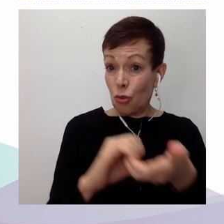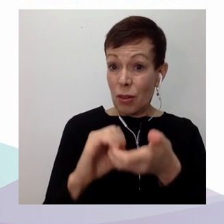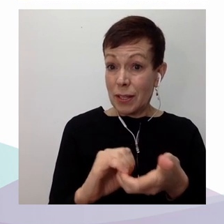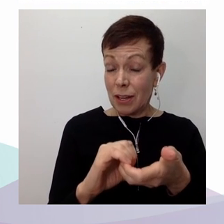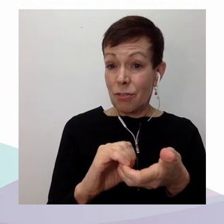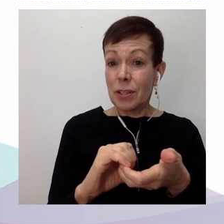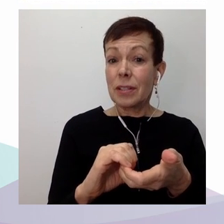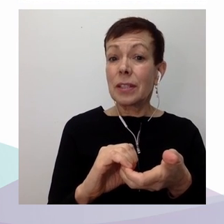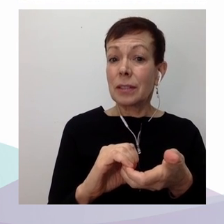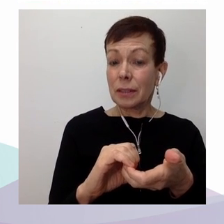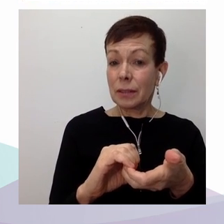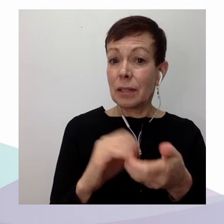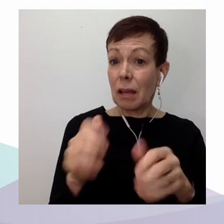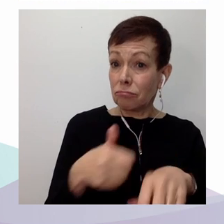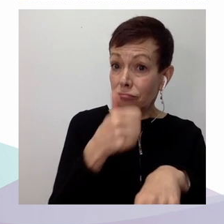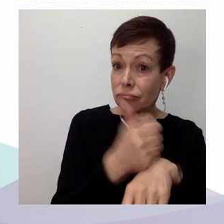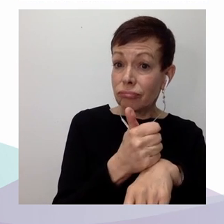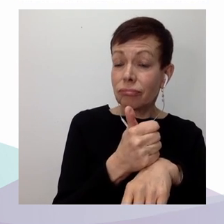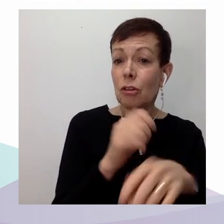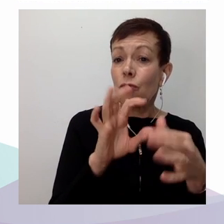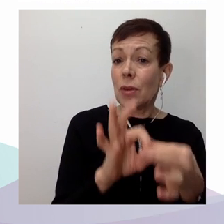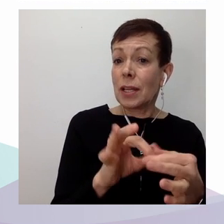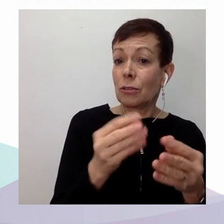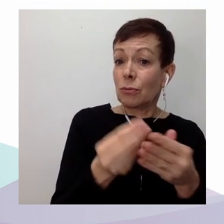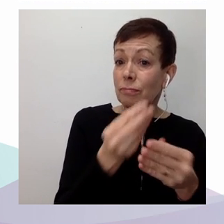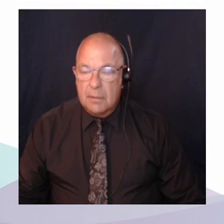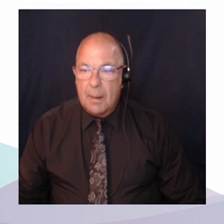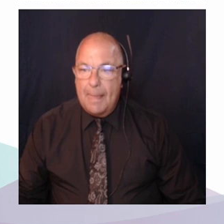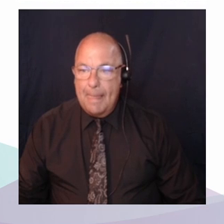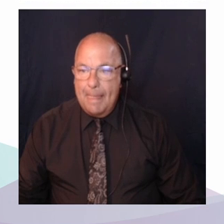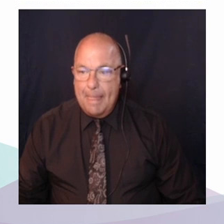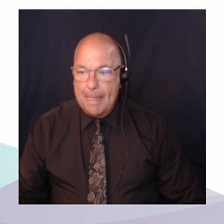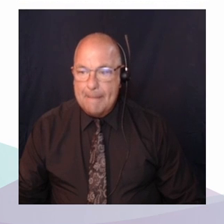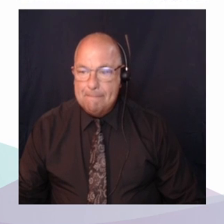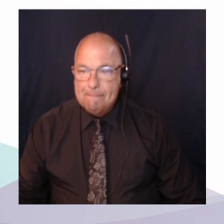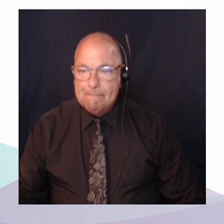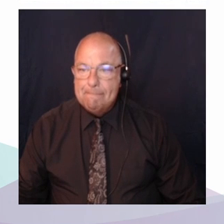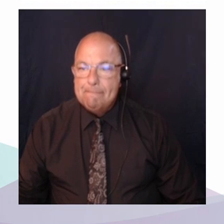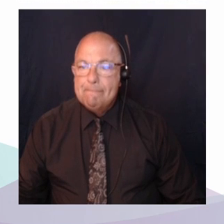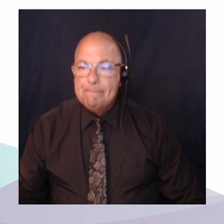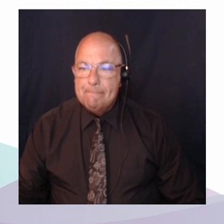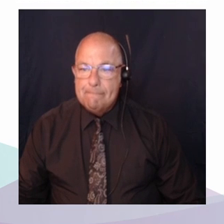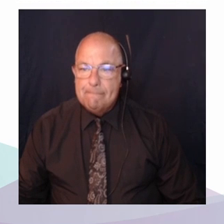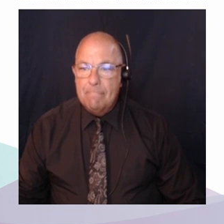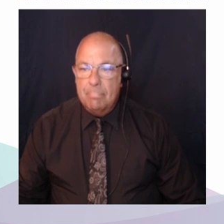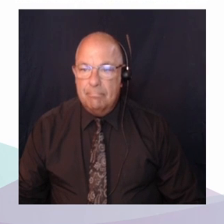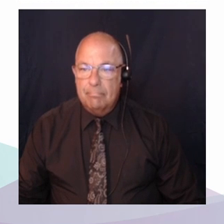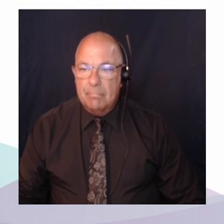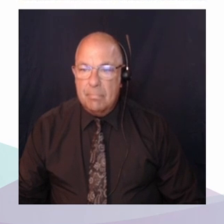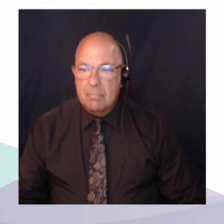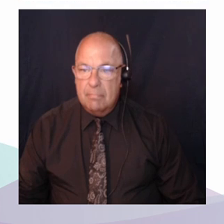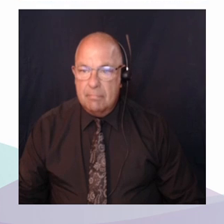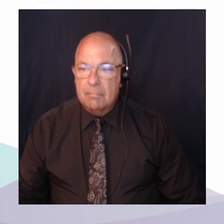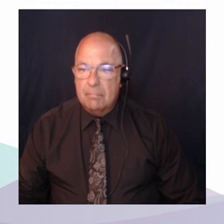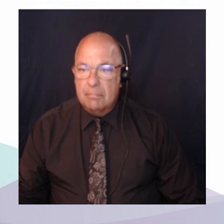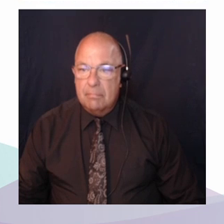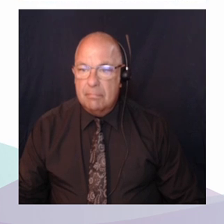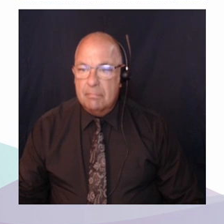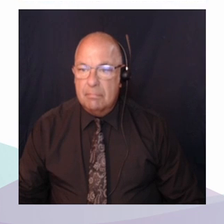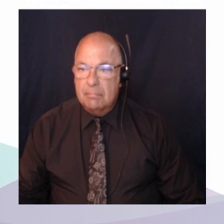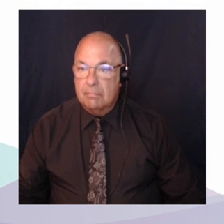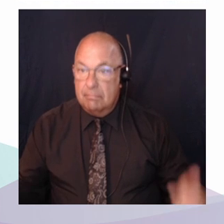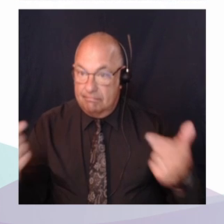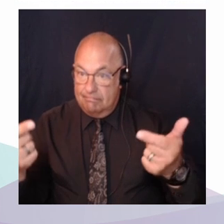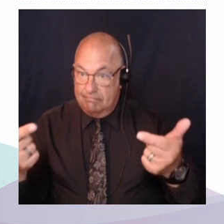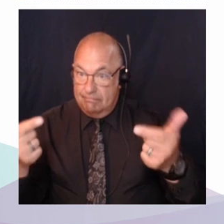-être enfin permettre de bousculer le statu quo juridique québécois et canadien qui demeurent réfractaires